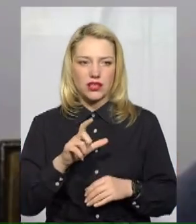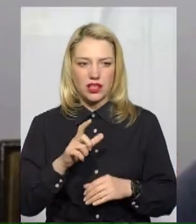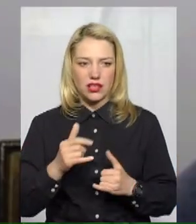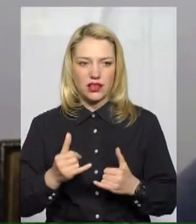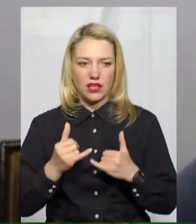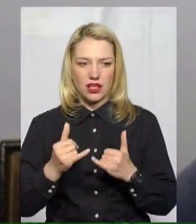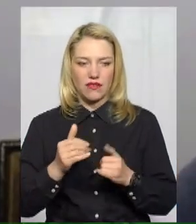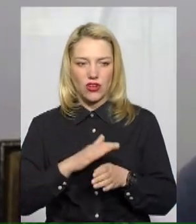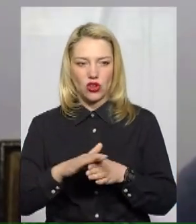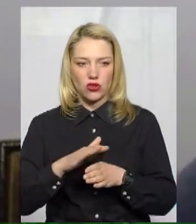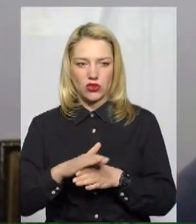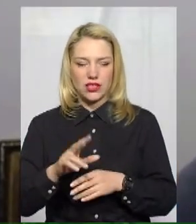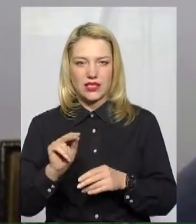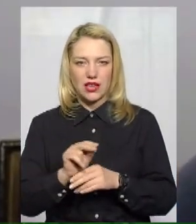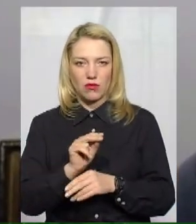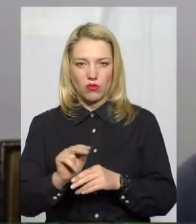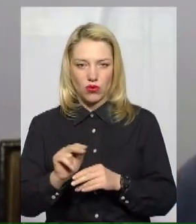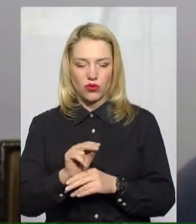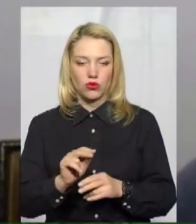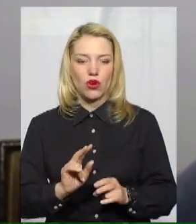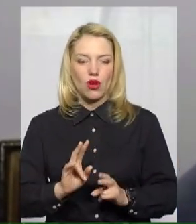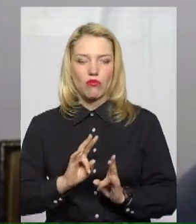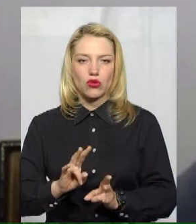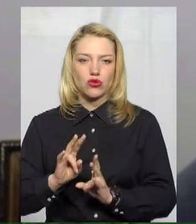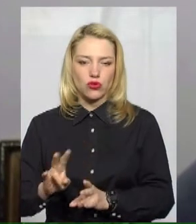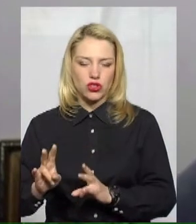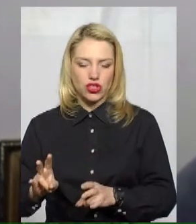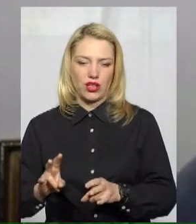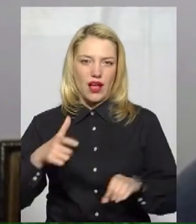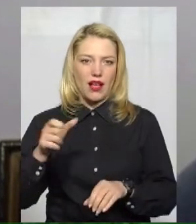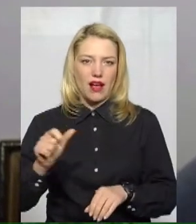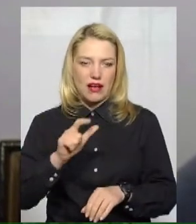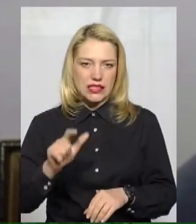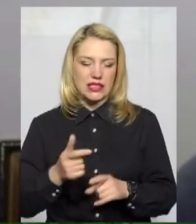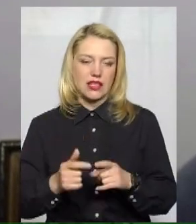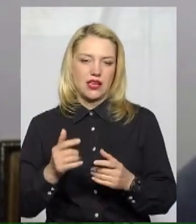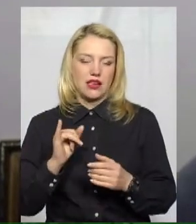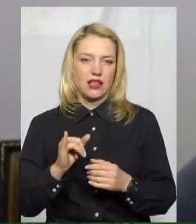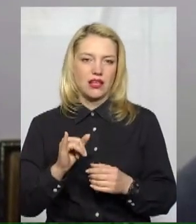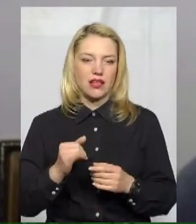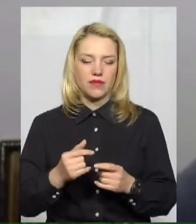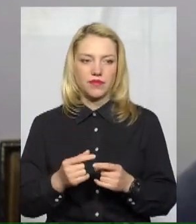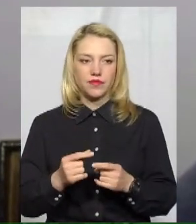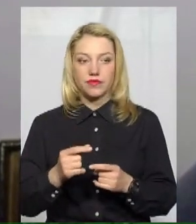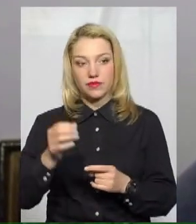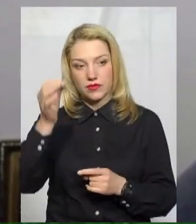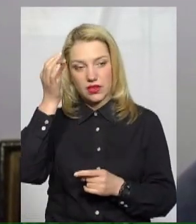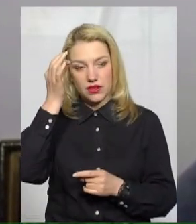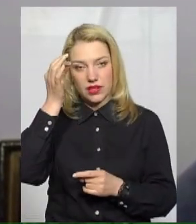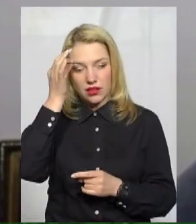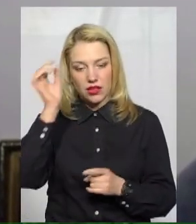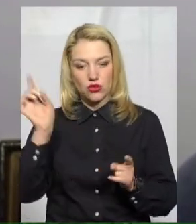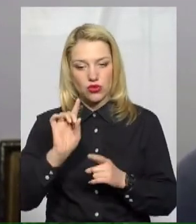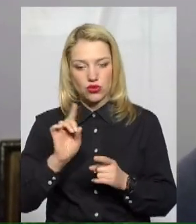ремонту пошкоджених газопроводів, застарілих газопроводів. Нагадаю, що газопроводи в Хмельницькій